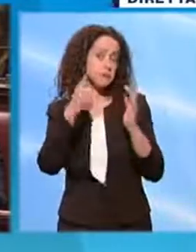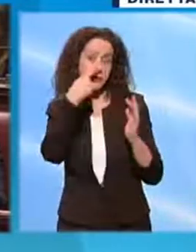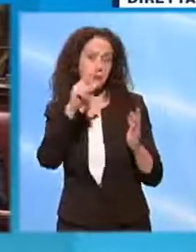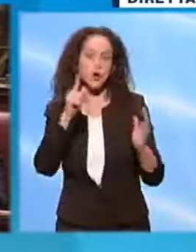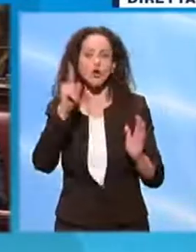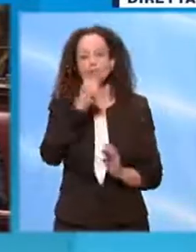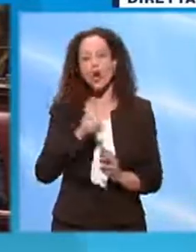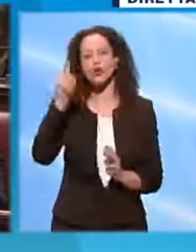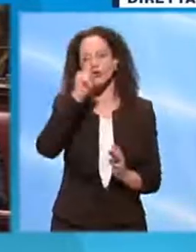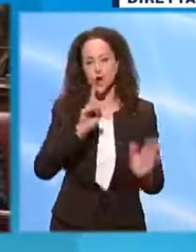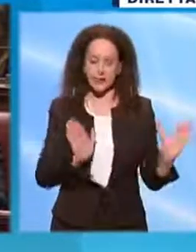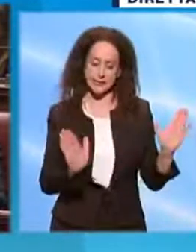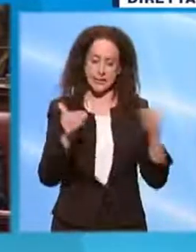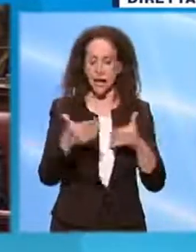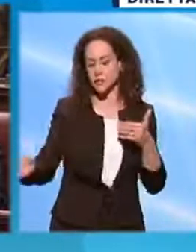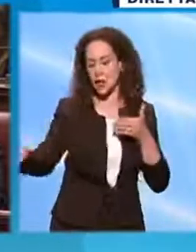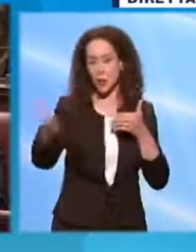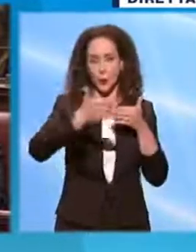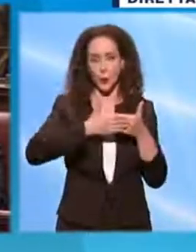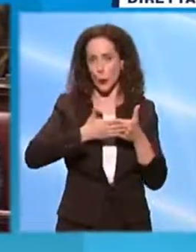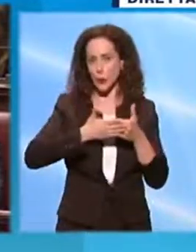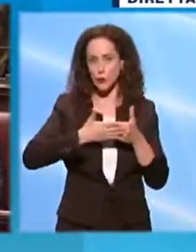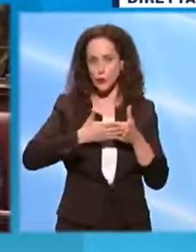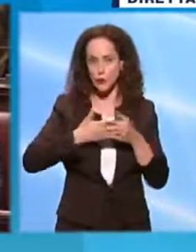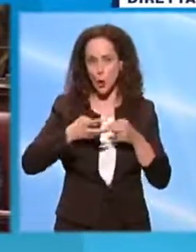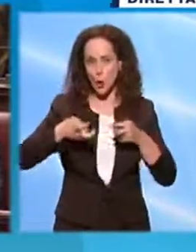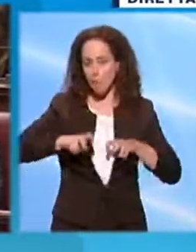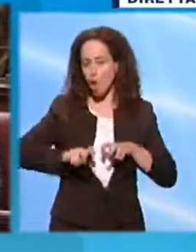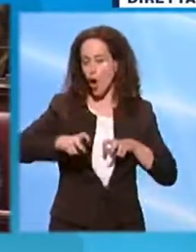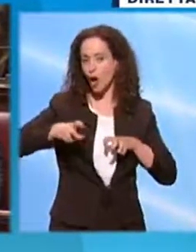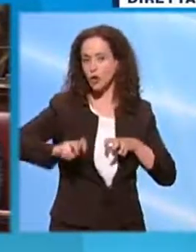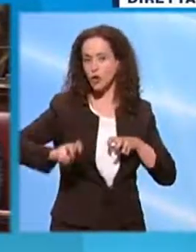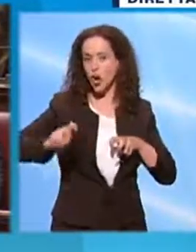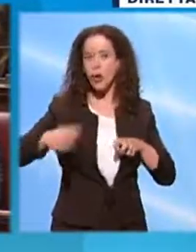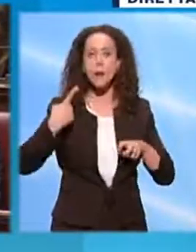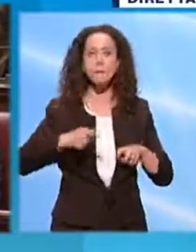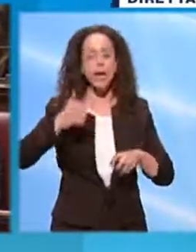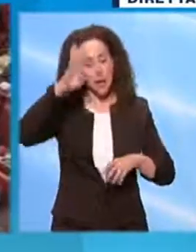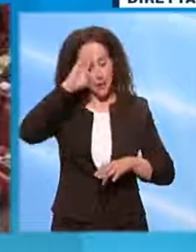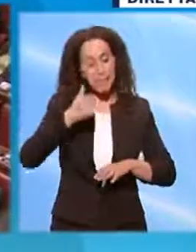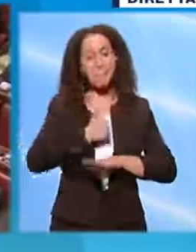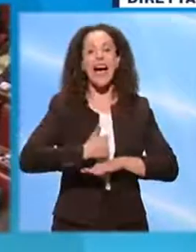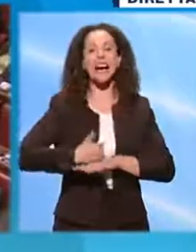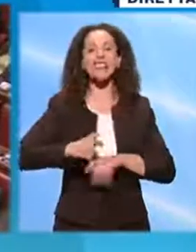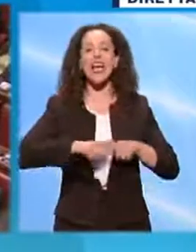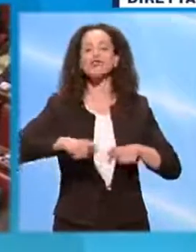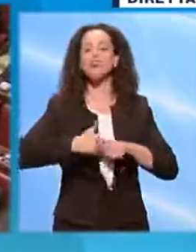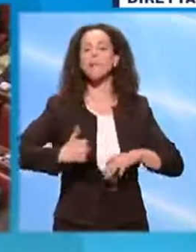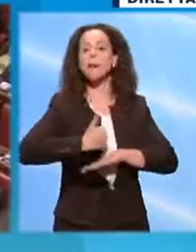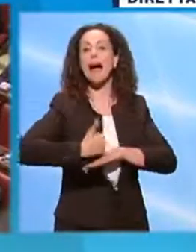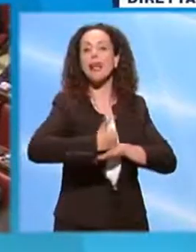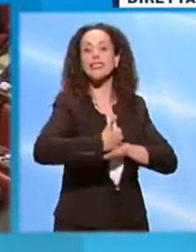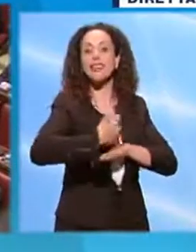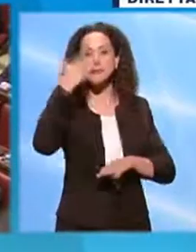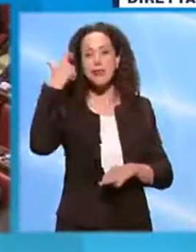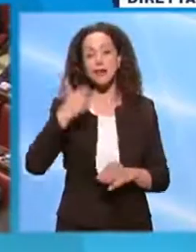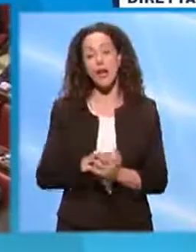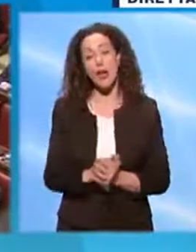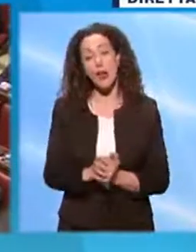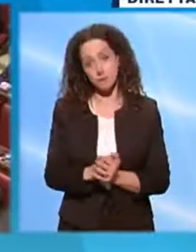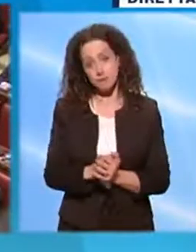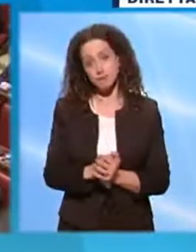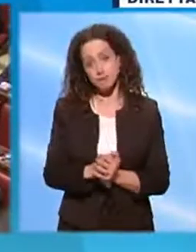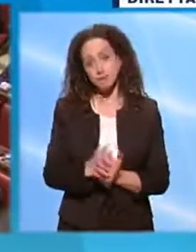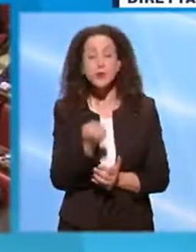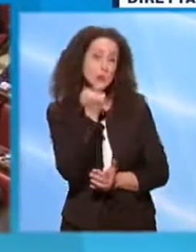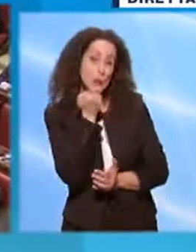giorni e giorni chiusi dentro una stanza a spartirvi le poltrone delle partecipate statali. Perché scusi, Presidente Conte,